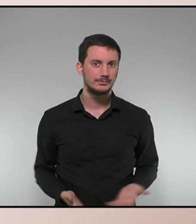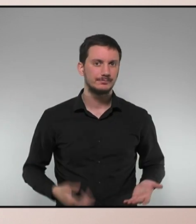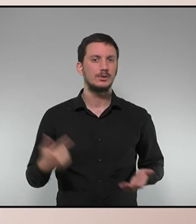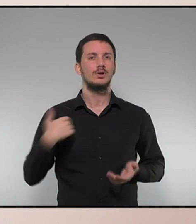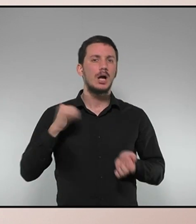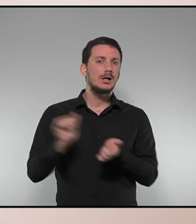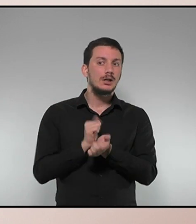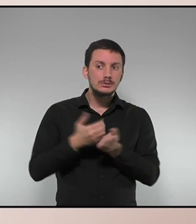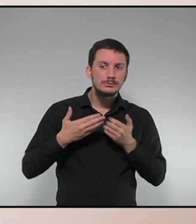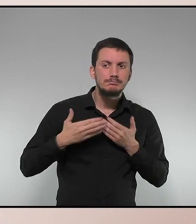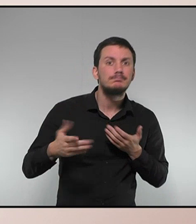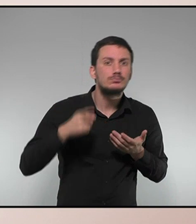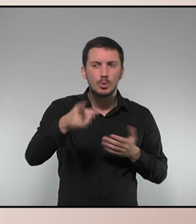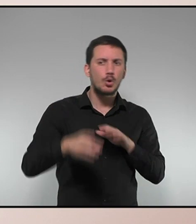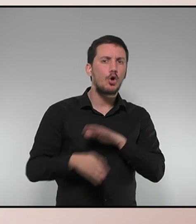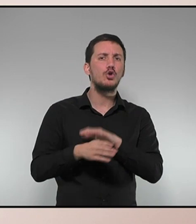pensa continuar governant?